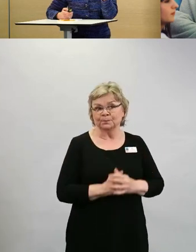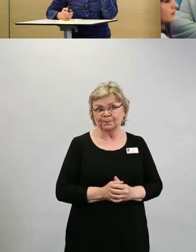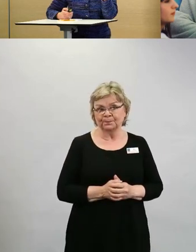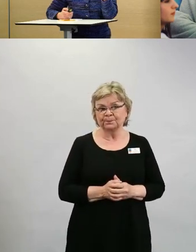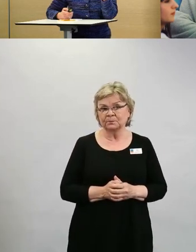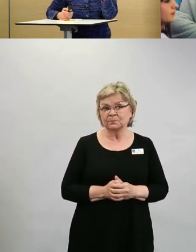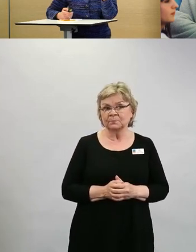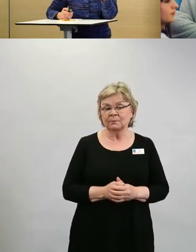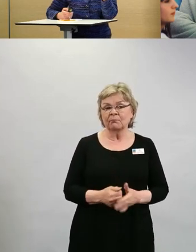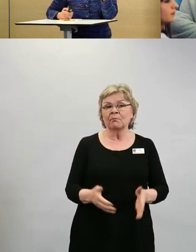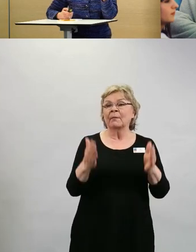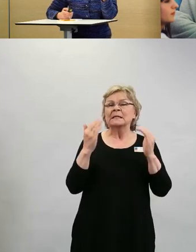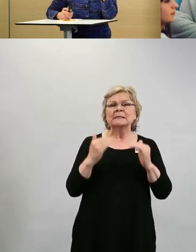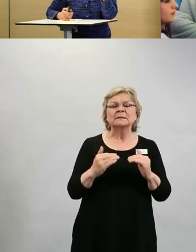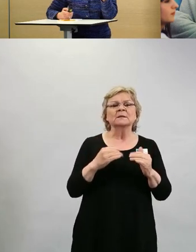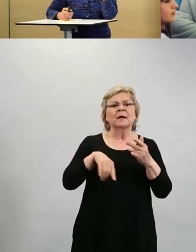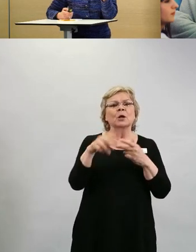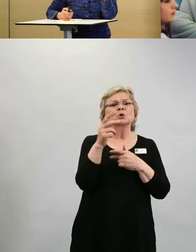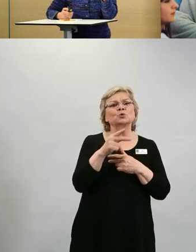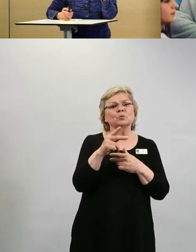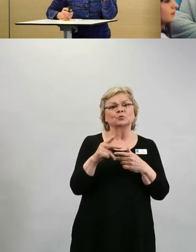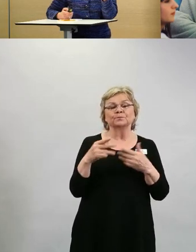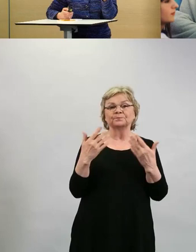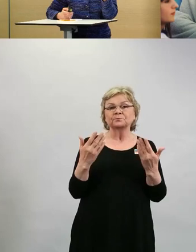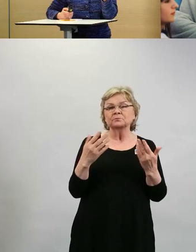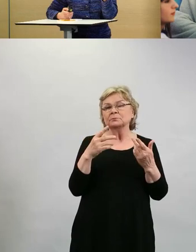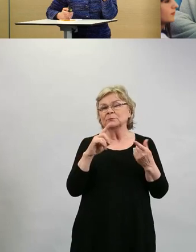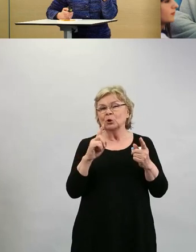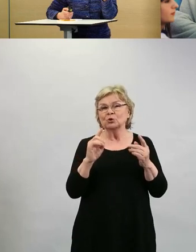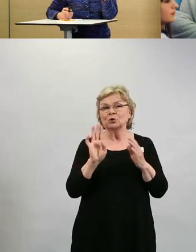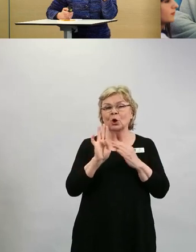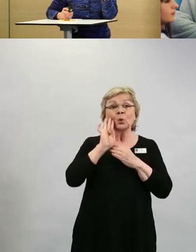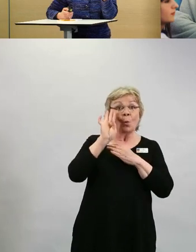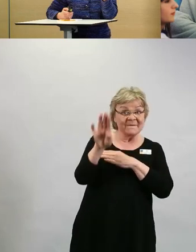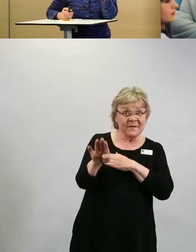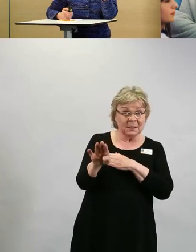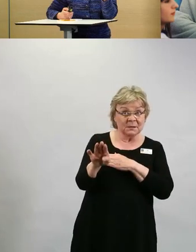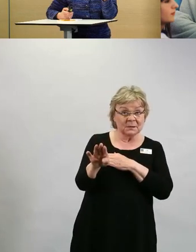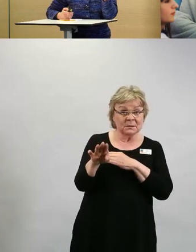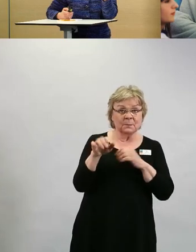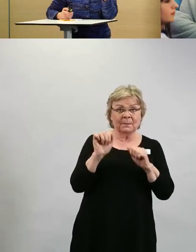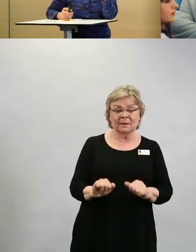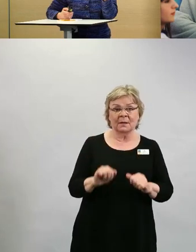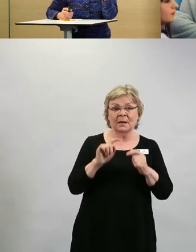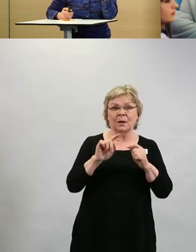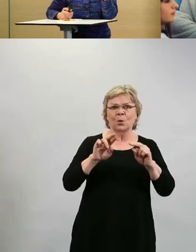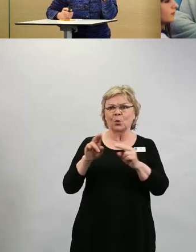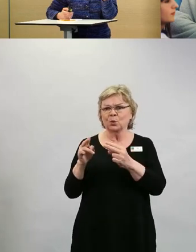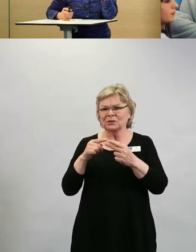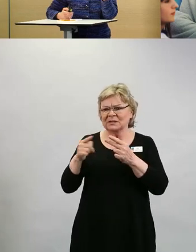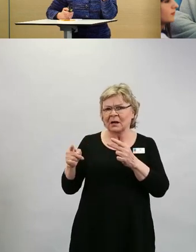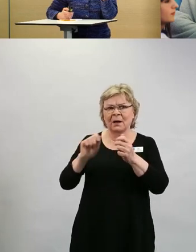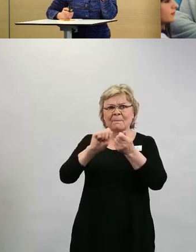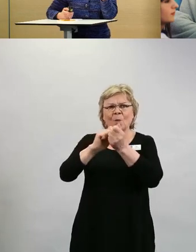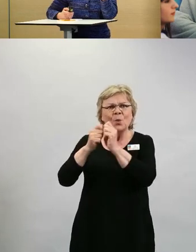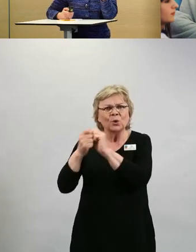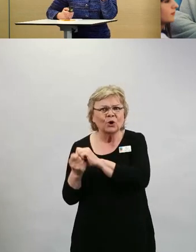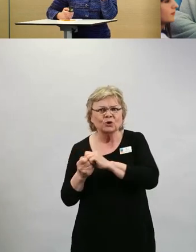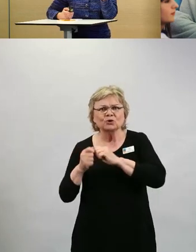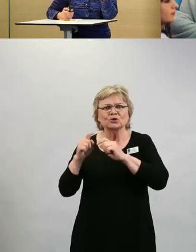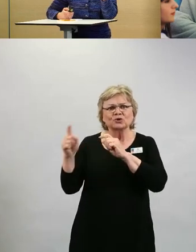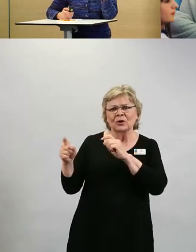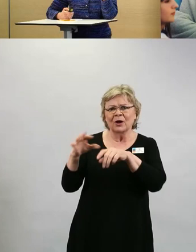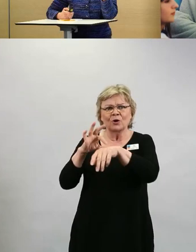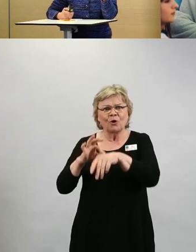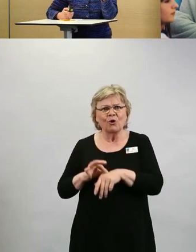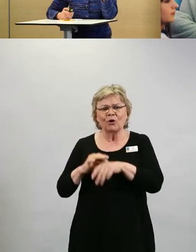Sitten oli kysymys siitä, että jos jouduttaisiin tulevaisuudessa kehittämään rokotteita uusia koronavarianteja vastaan, niin riippuuko